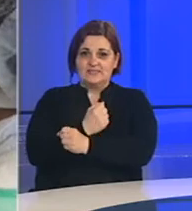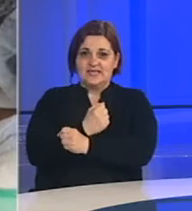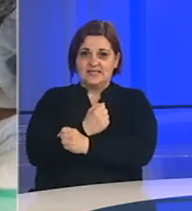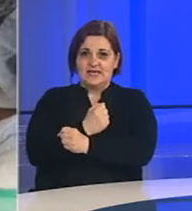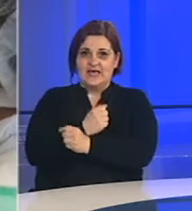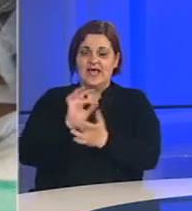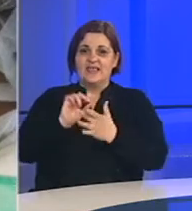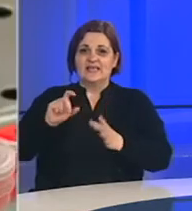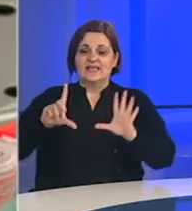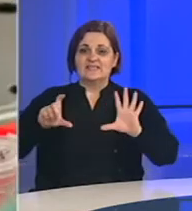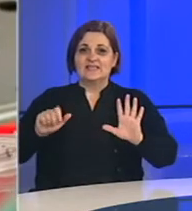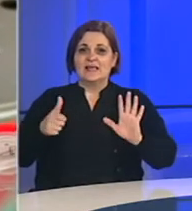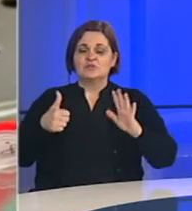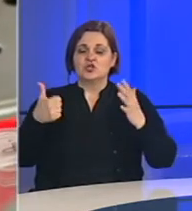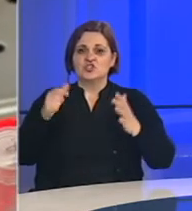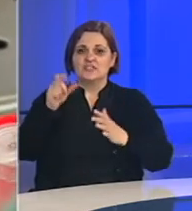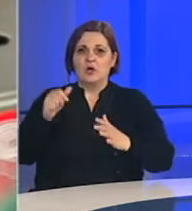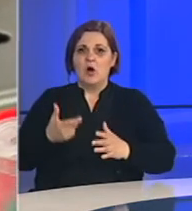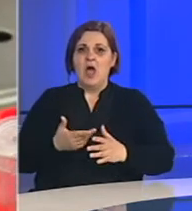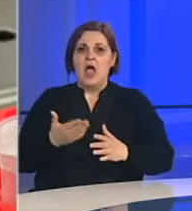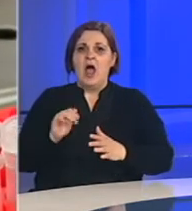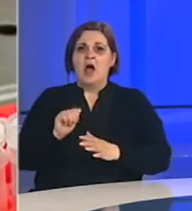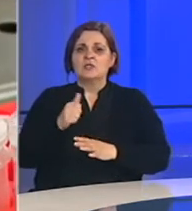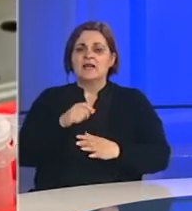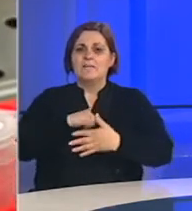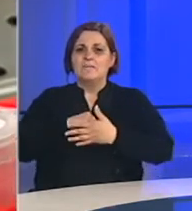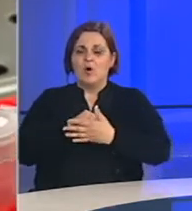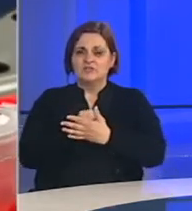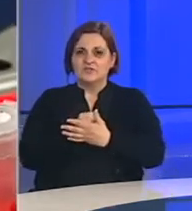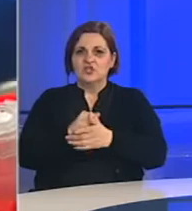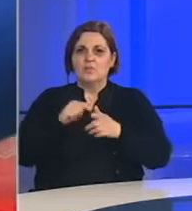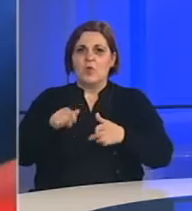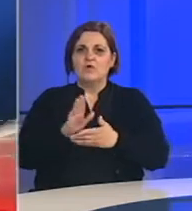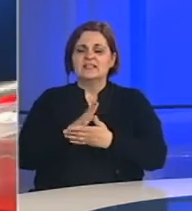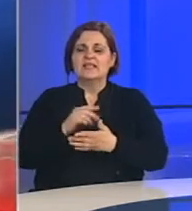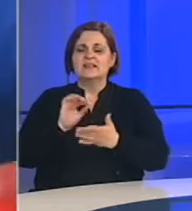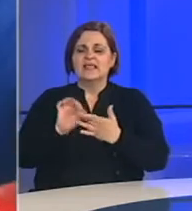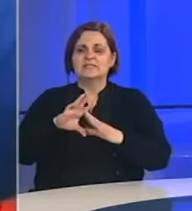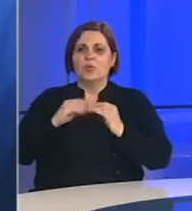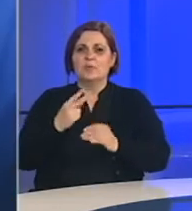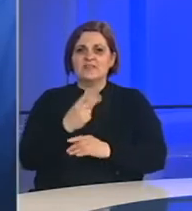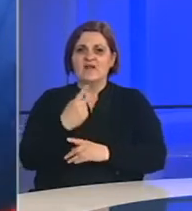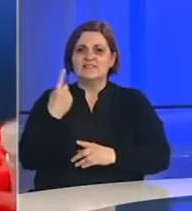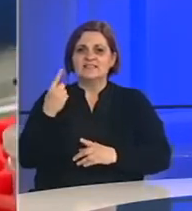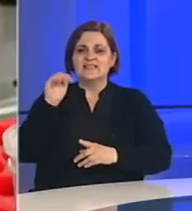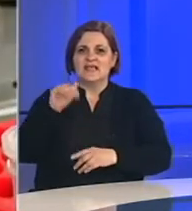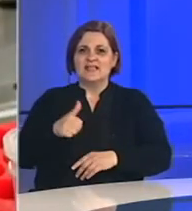testirano je 706 osoba, a kod 11. je potređen koronavirus. U ovom entitetu do sada je testiran ukupno 21